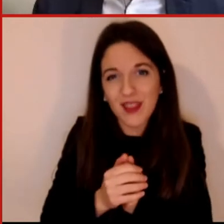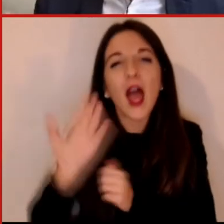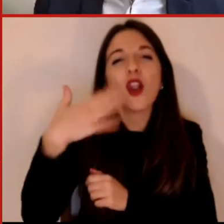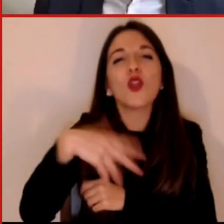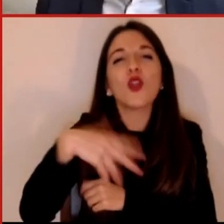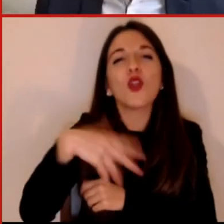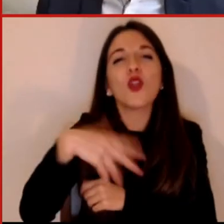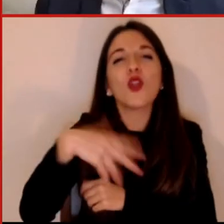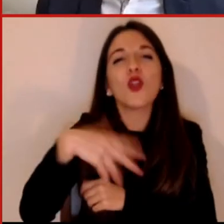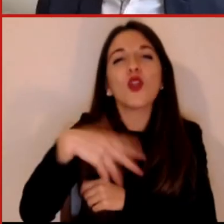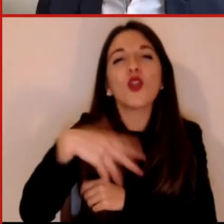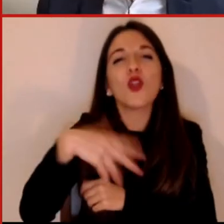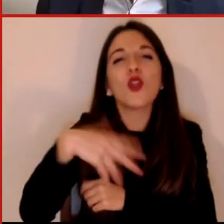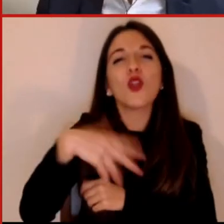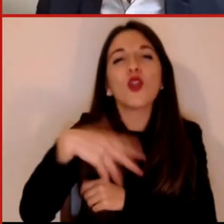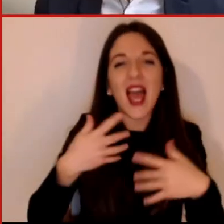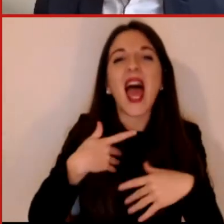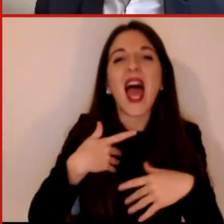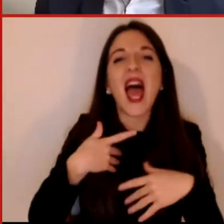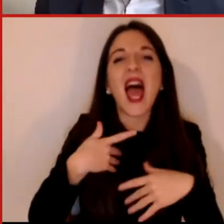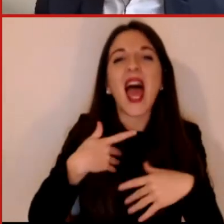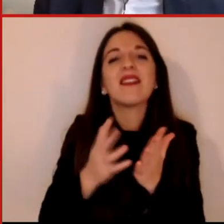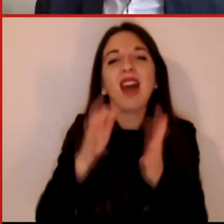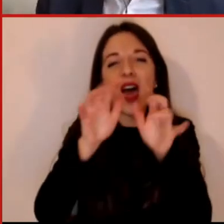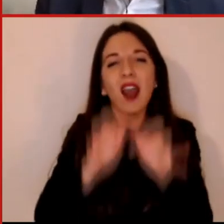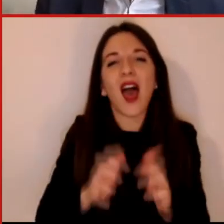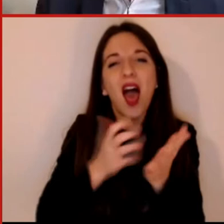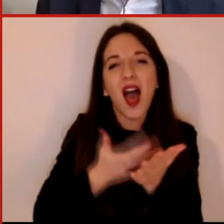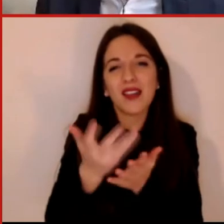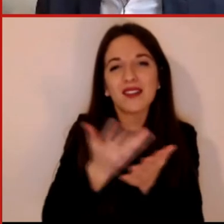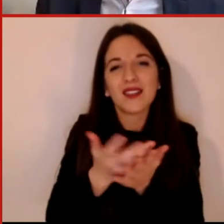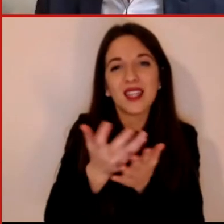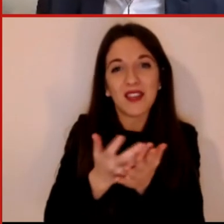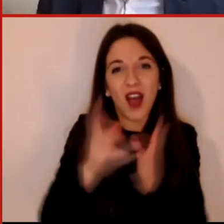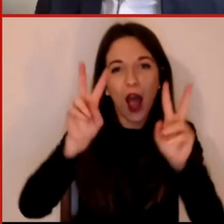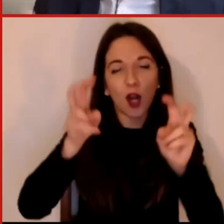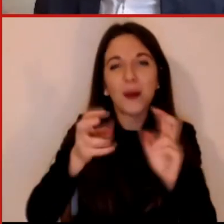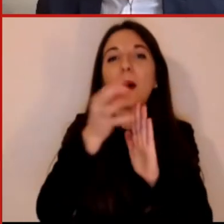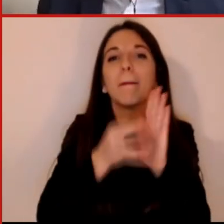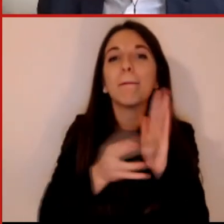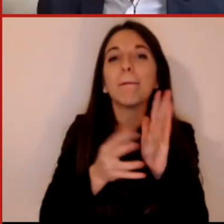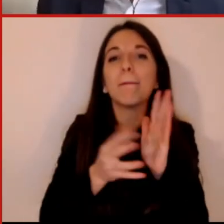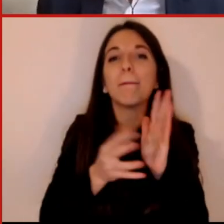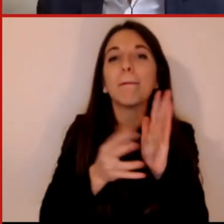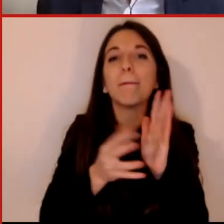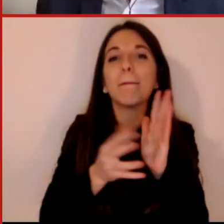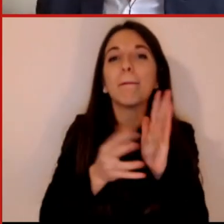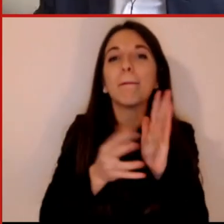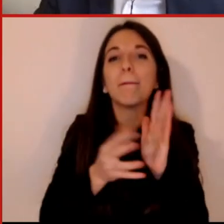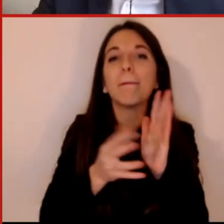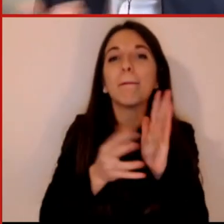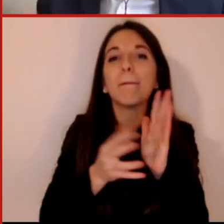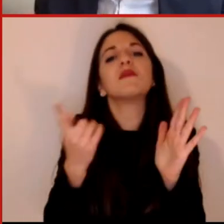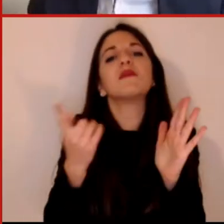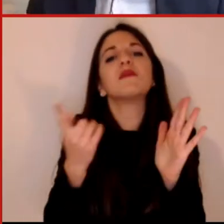spinse a dichiarare addirittura la morte della teoria dicendo guardate oramai acquisiamo così tanti dati che non c'è più neanche bisogno di capire i fenomeni, noi